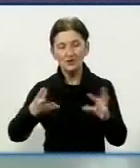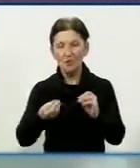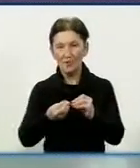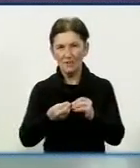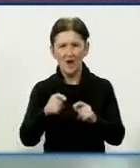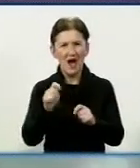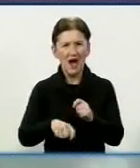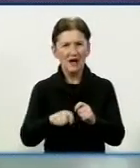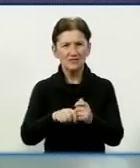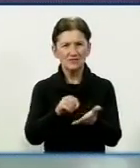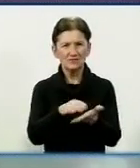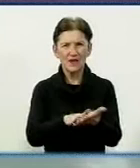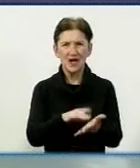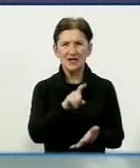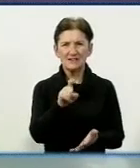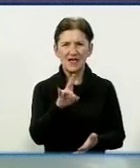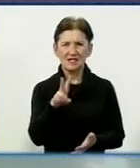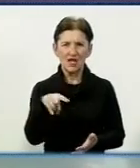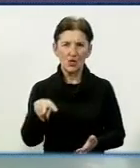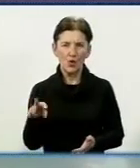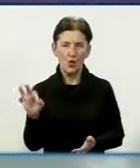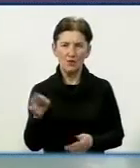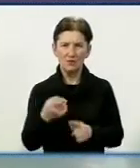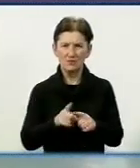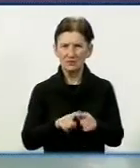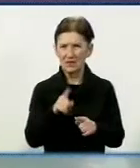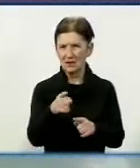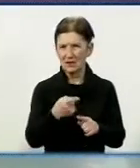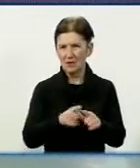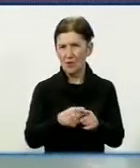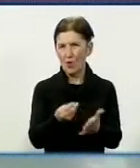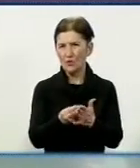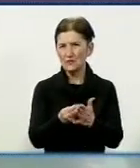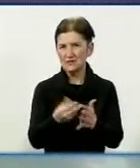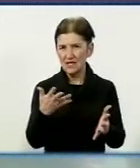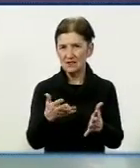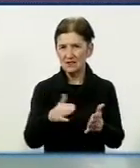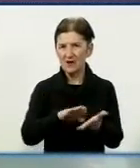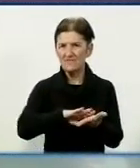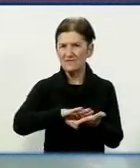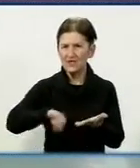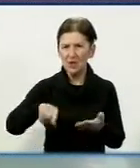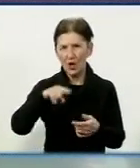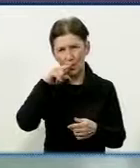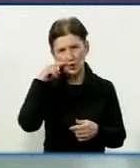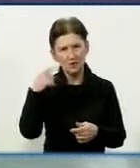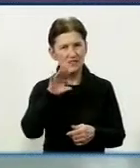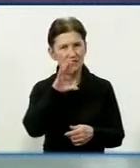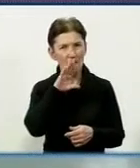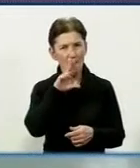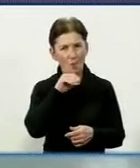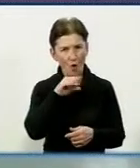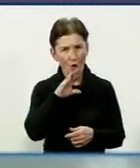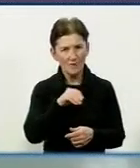з української мови в формі ЗНО. Ще серед новацій незалежного оцінювання цього року – виключення із переліку предметів російської мови і